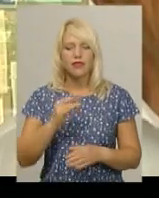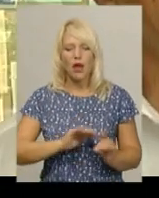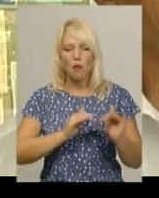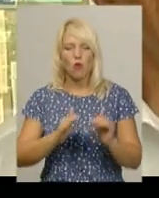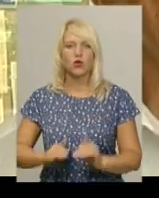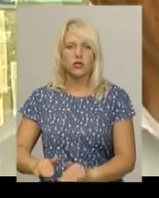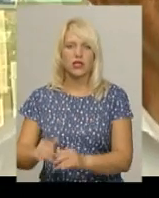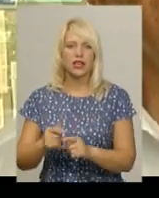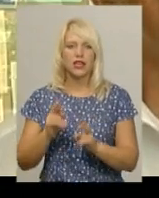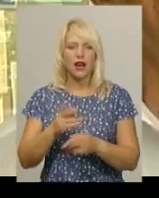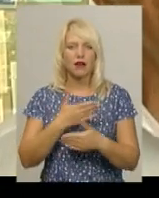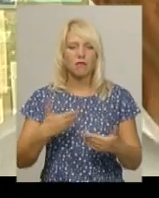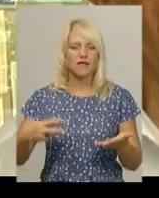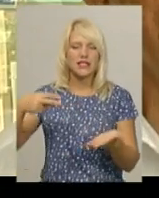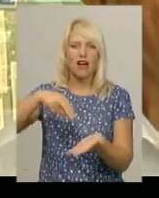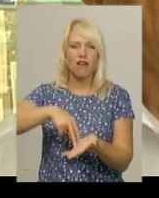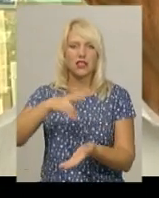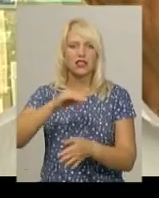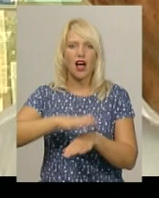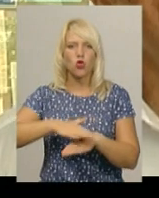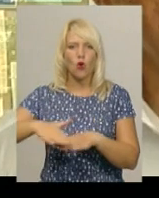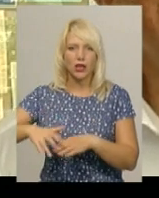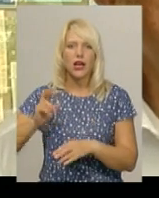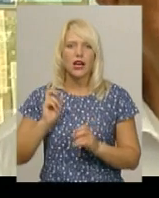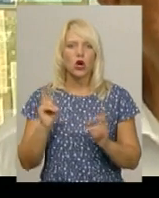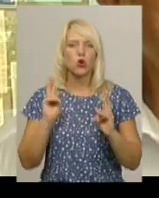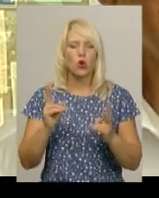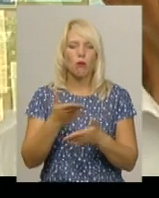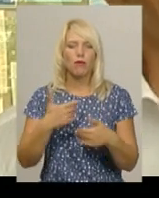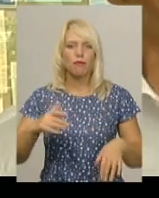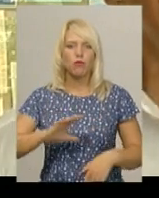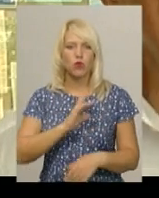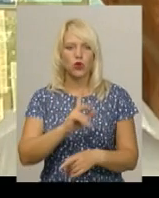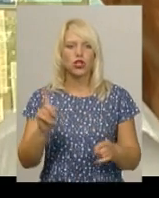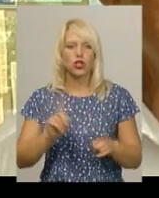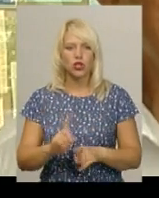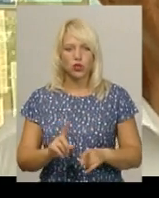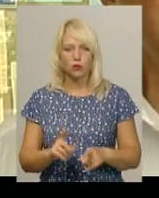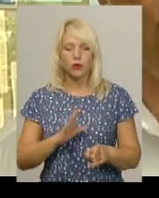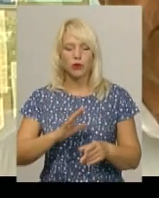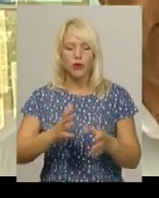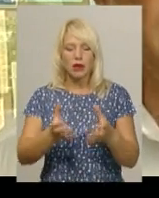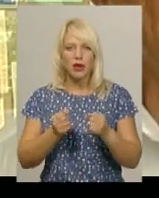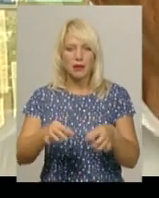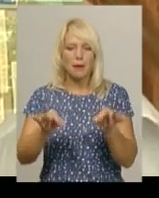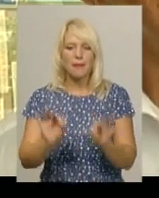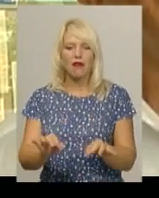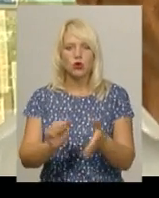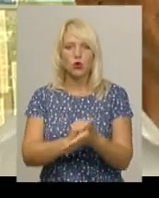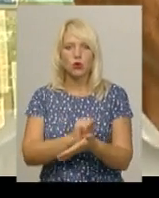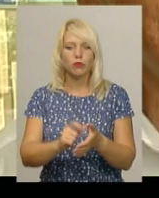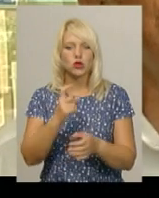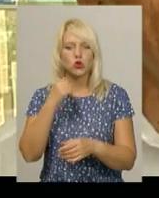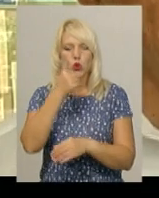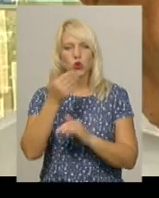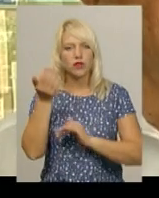Як ми ставали на ноги, хто ми були, що переймалися і правильні документи, 100 років назад, на